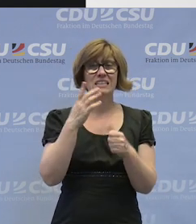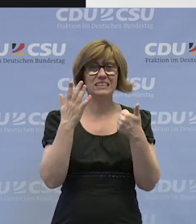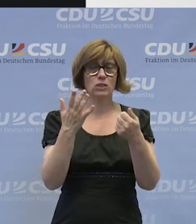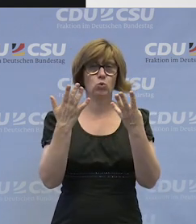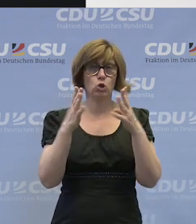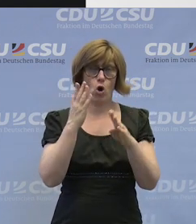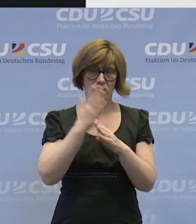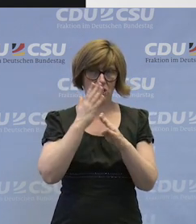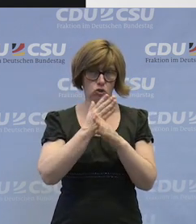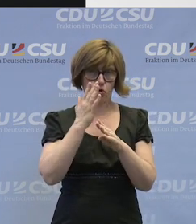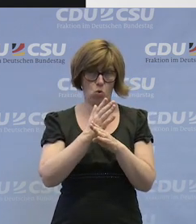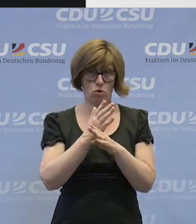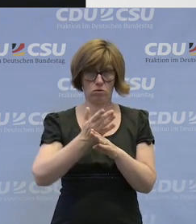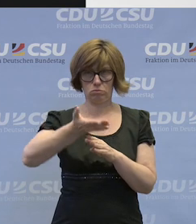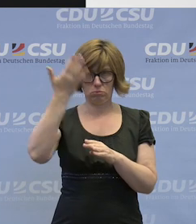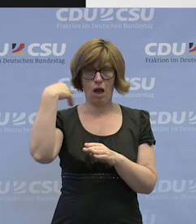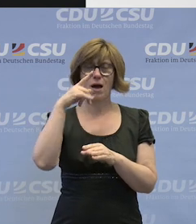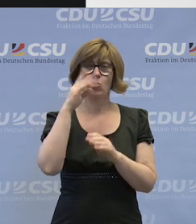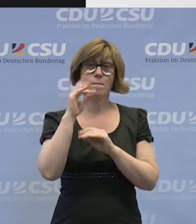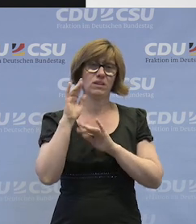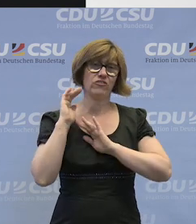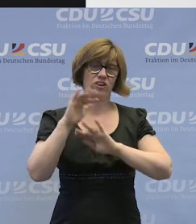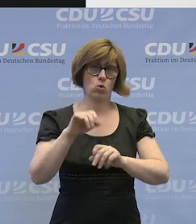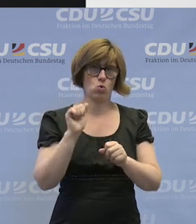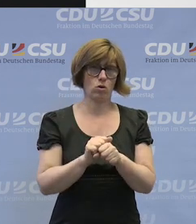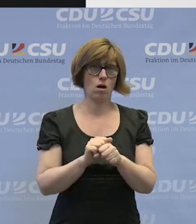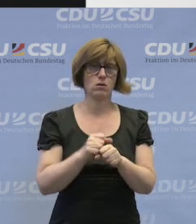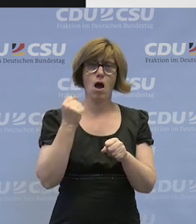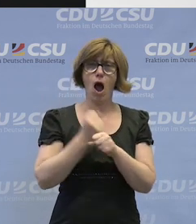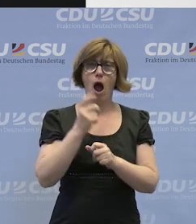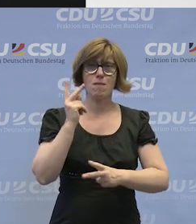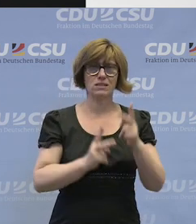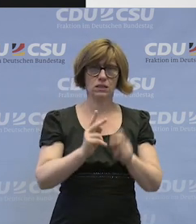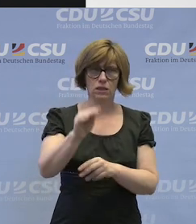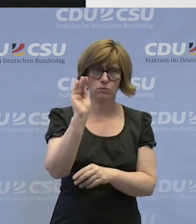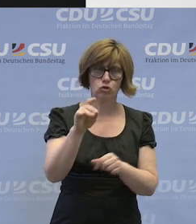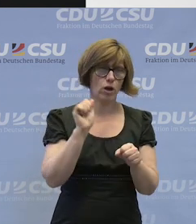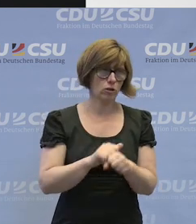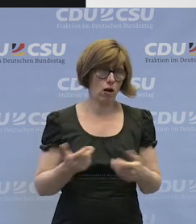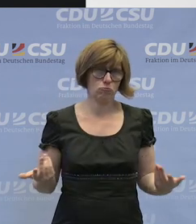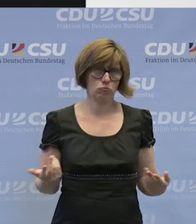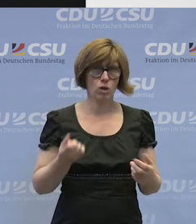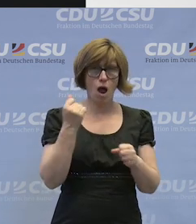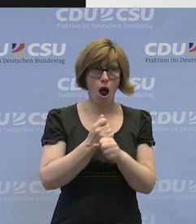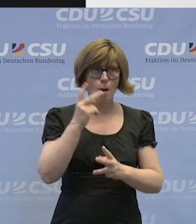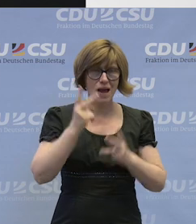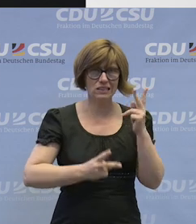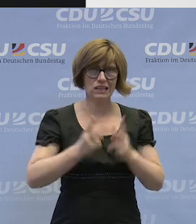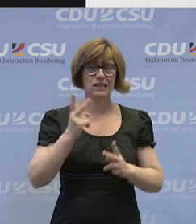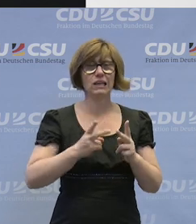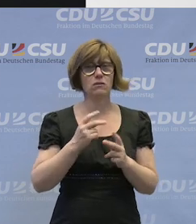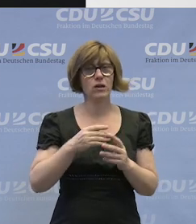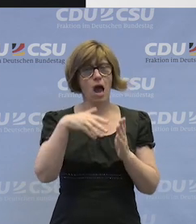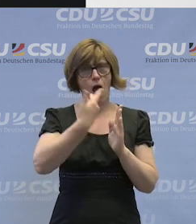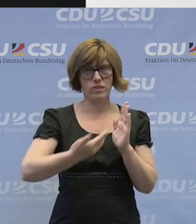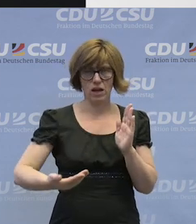eigentlich schon, aber da gab es ja nur die Mitwirkung, die Arbeitsgerichte anrufen. Und die Arbeitsgerichte sind in den